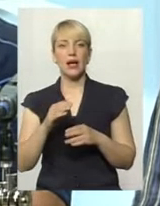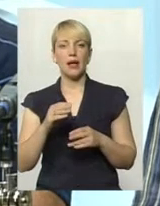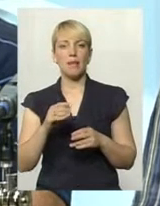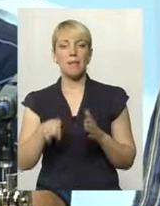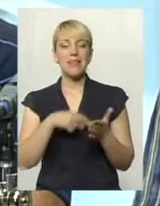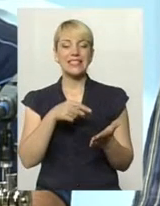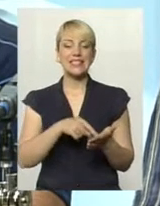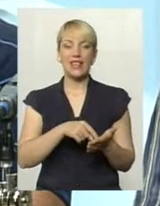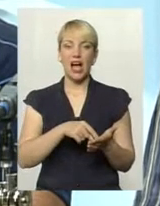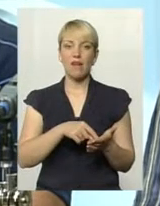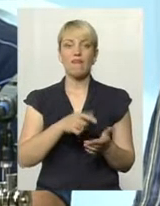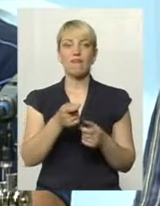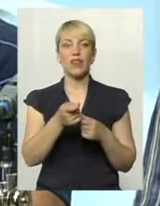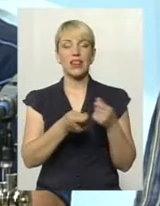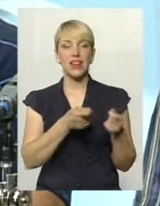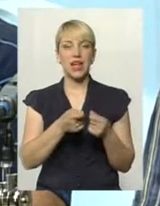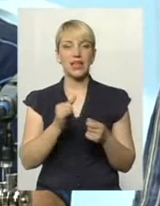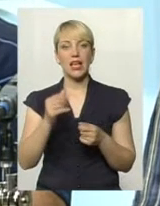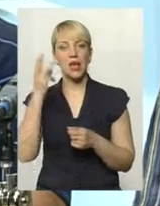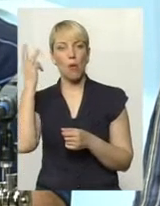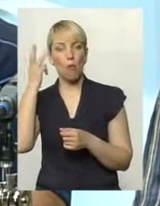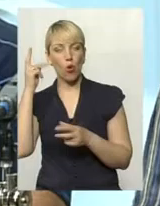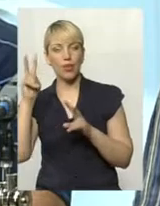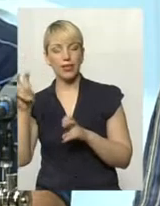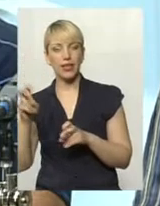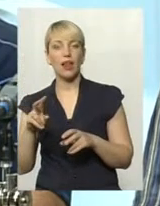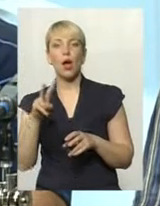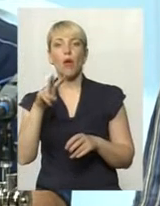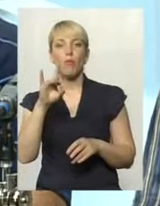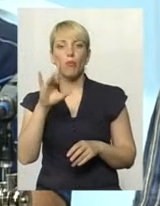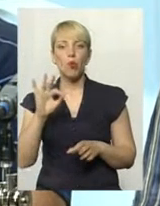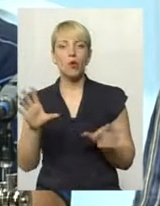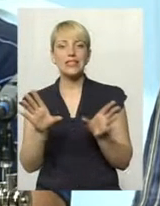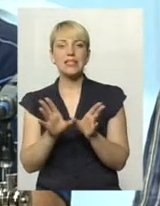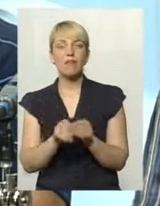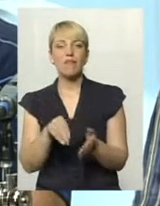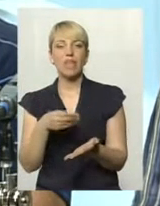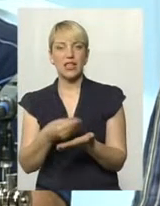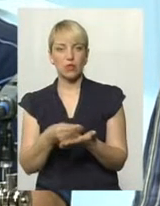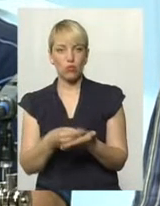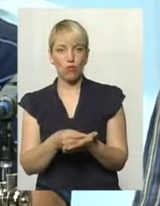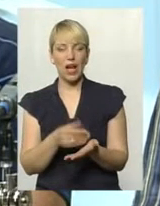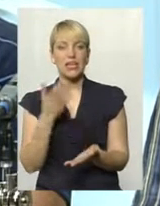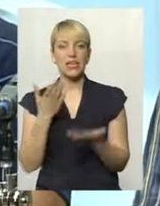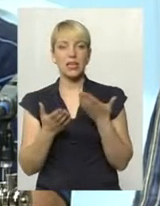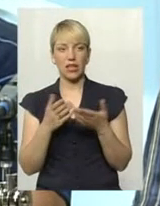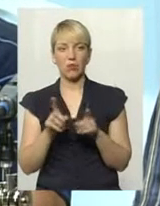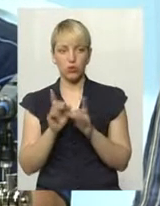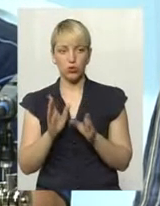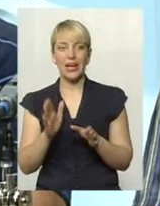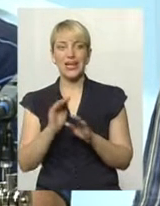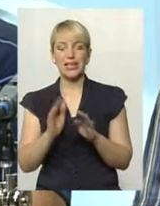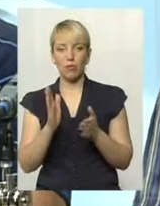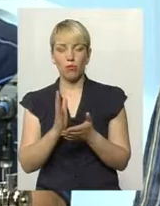про співфінансування. Якщо так і буде, тому діти будуть